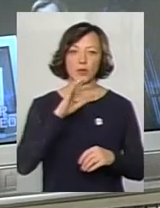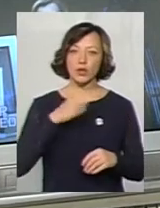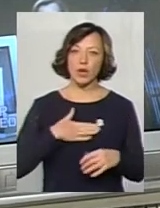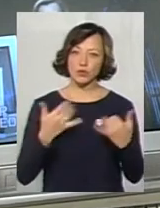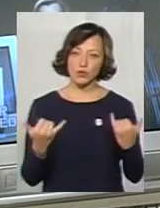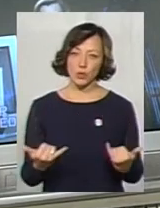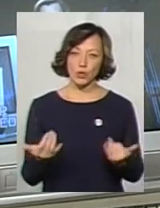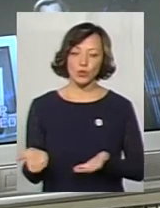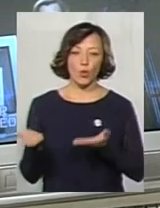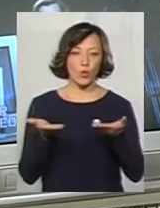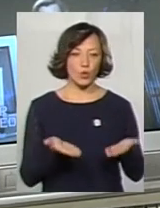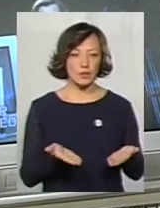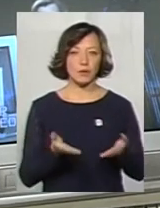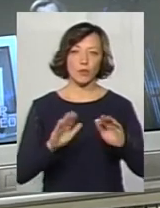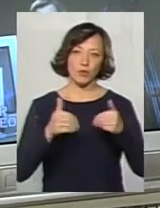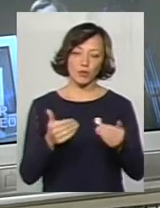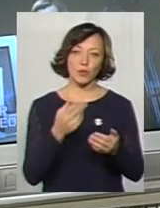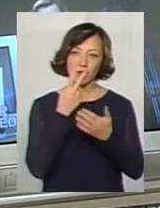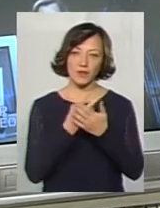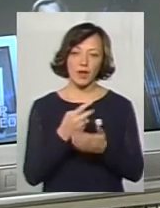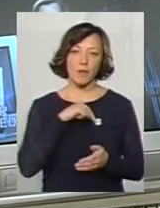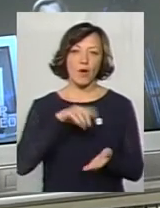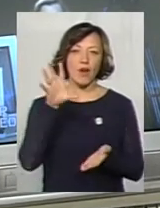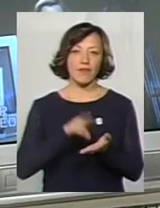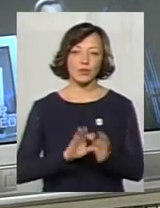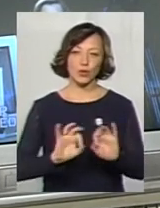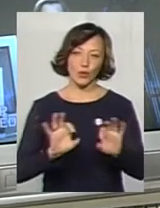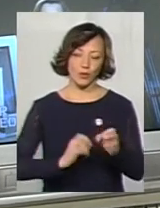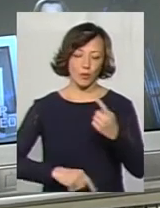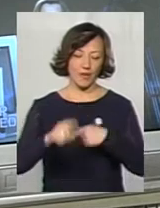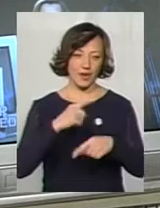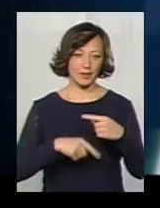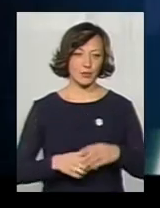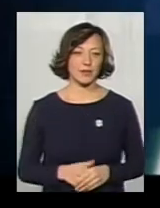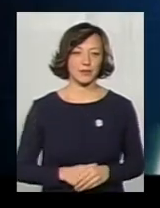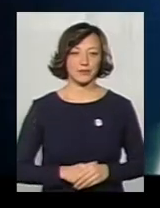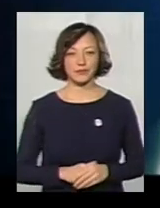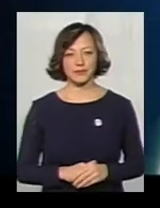сьогоднішнього гостя я пропоную подивитись коротку біографічну довідку, тоді повернемось у студію.